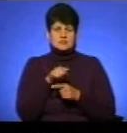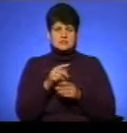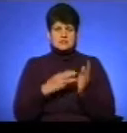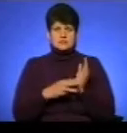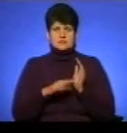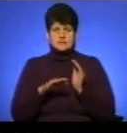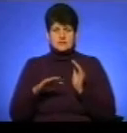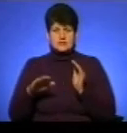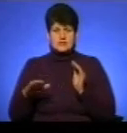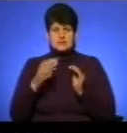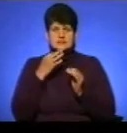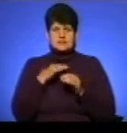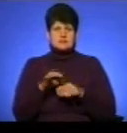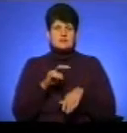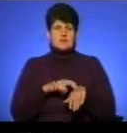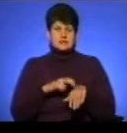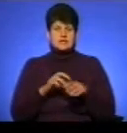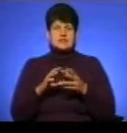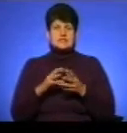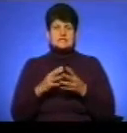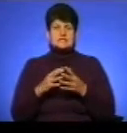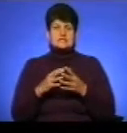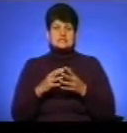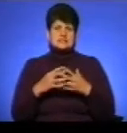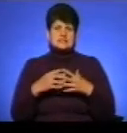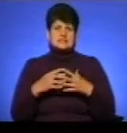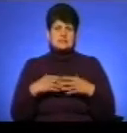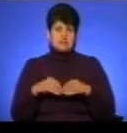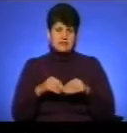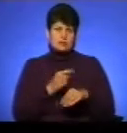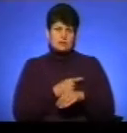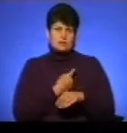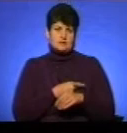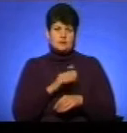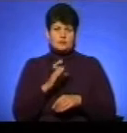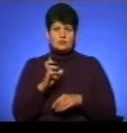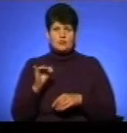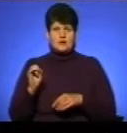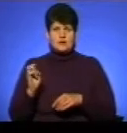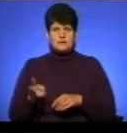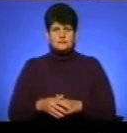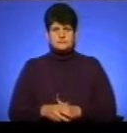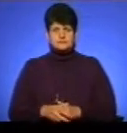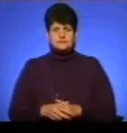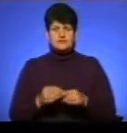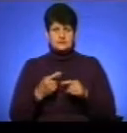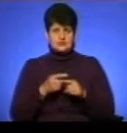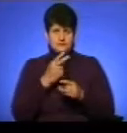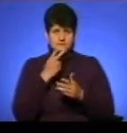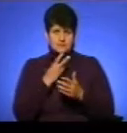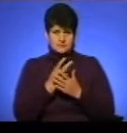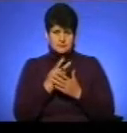дітей, повідомив лікар сімейної медицини амбулаторії села Івани Пусти Володимир Буляк. Ці кадри наші